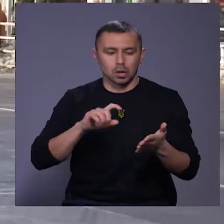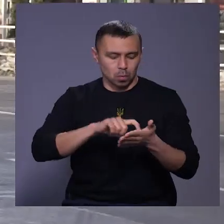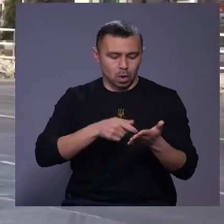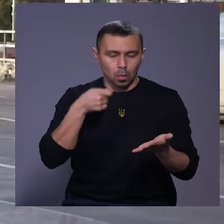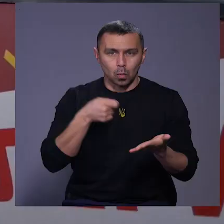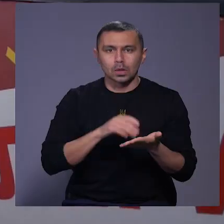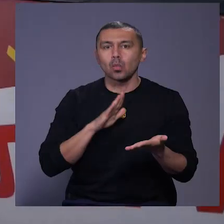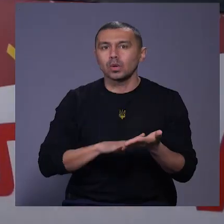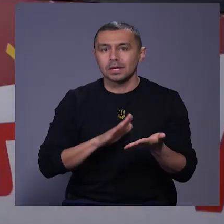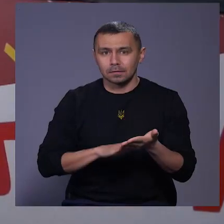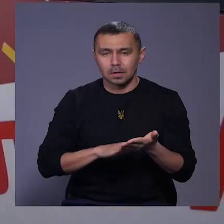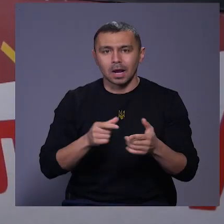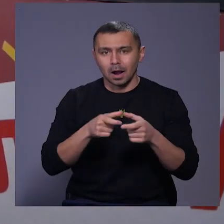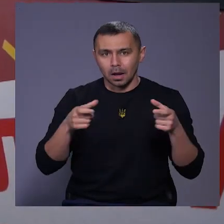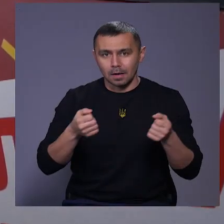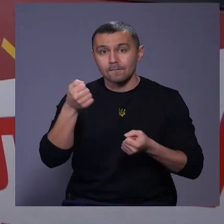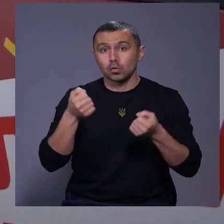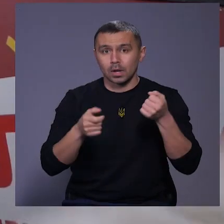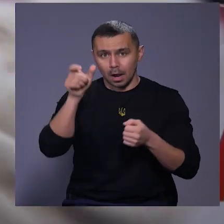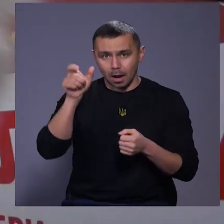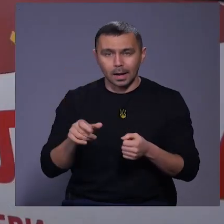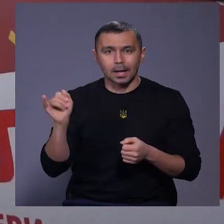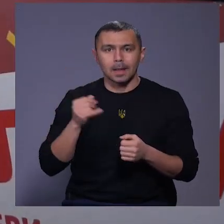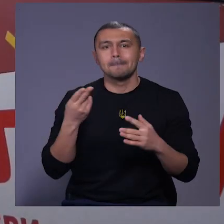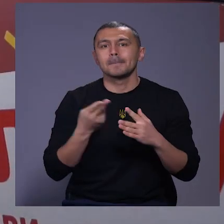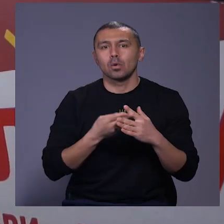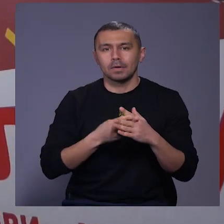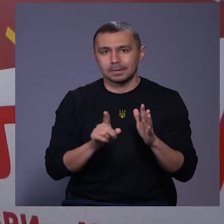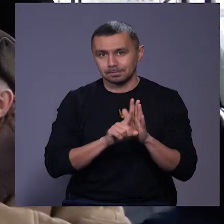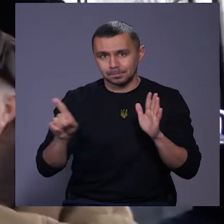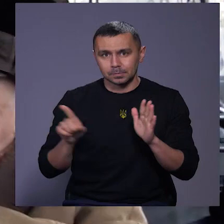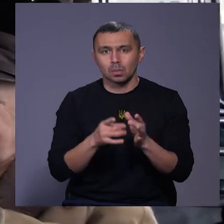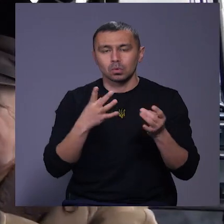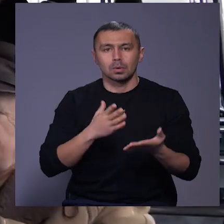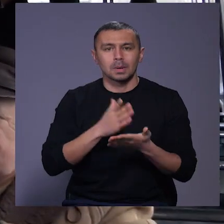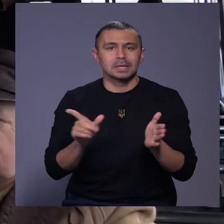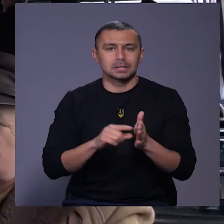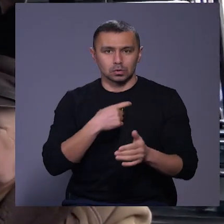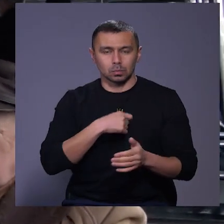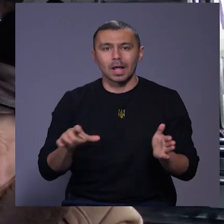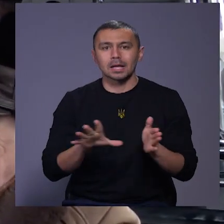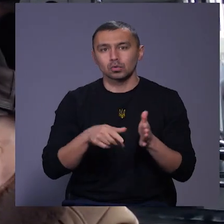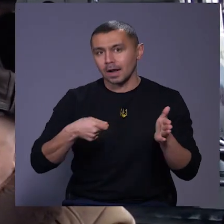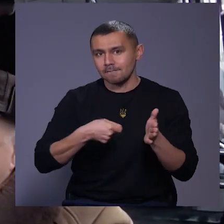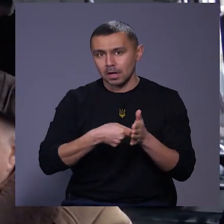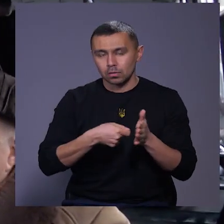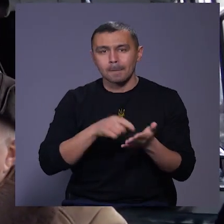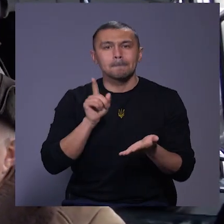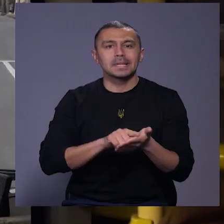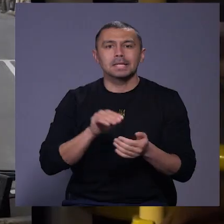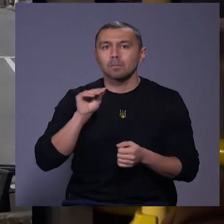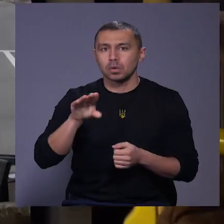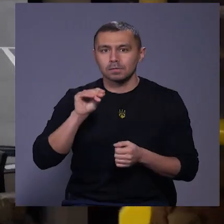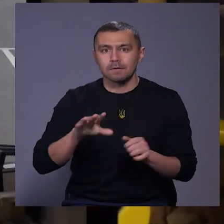-код, готівка водія, картка водія, ну і пільговики їздять просто маючи при собі електронний квиток, пенсійне